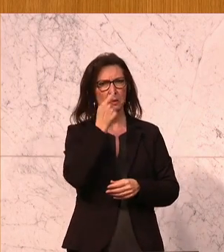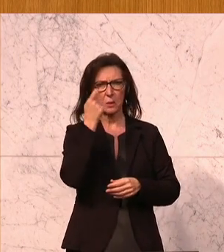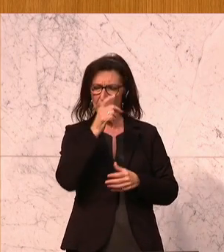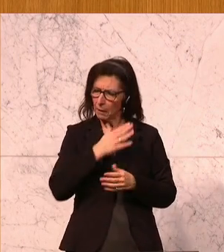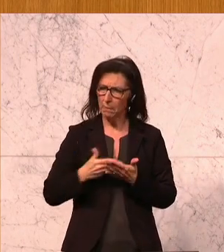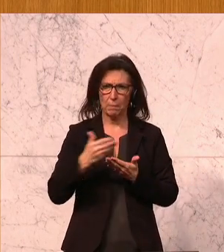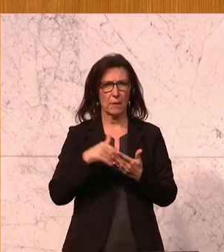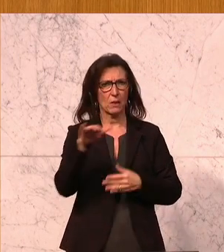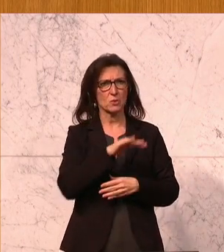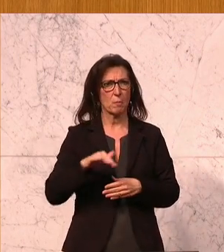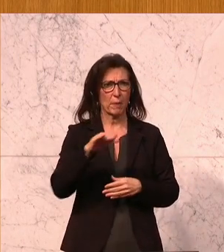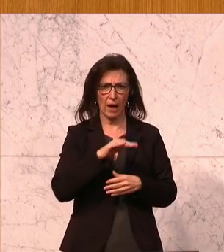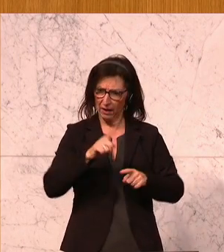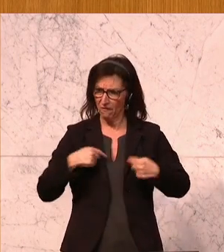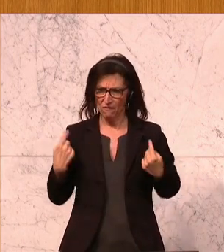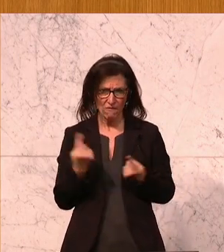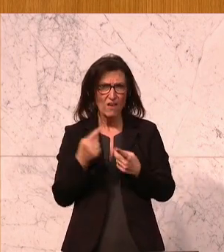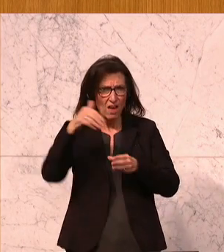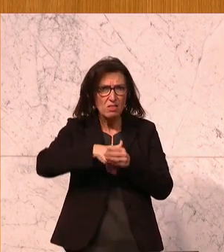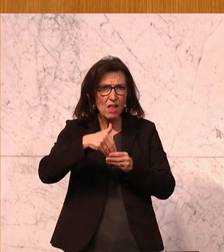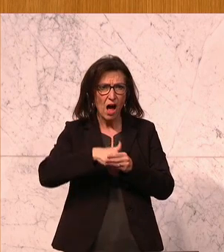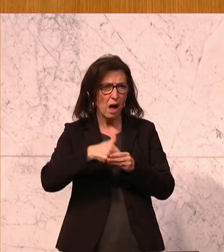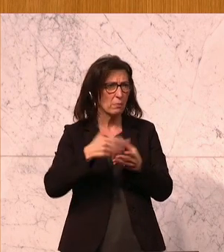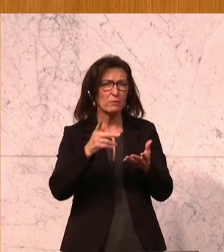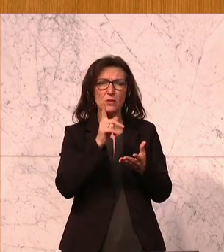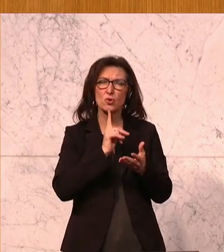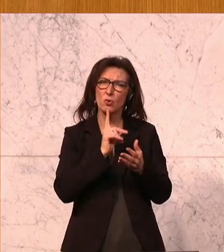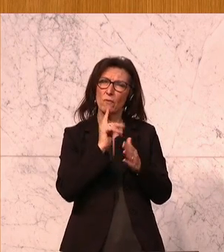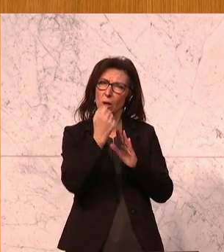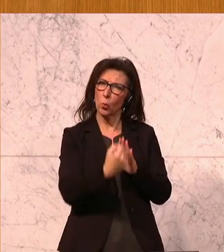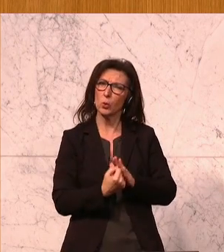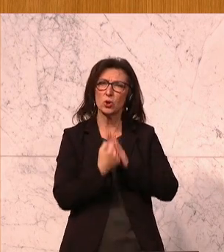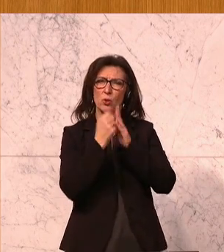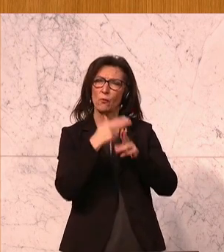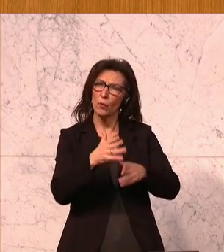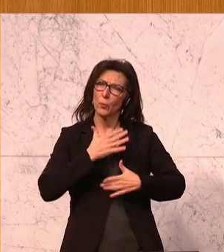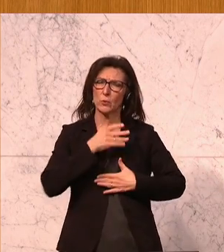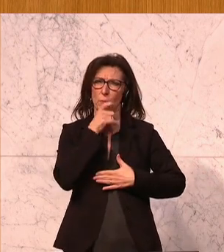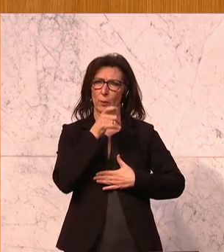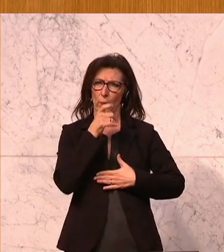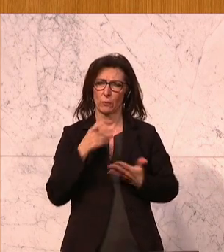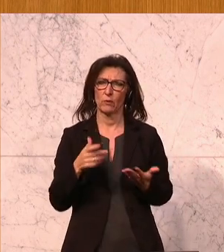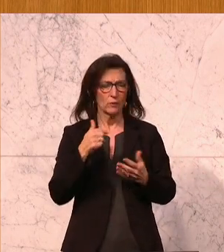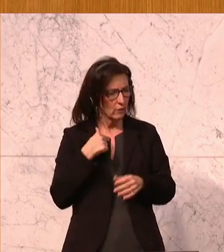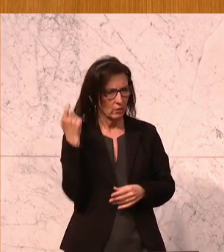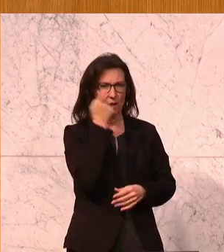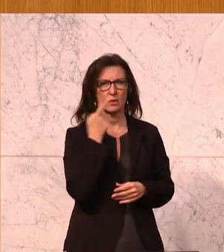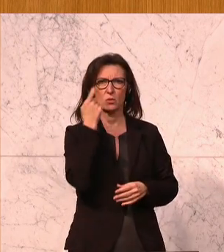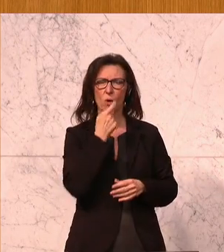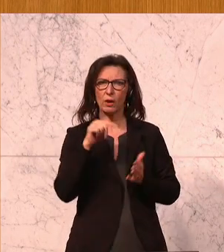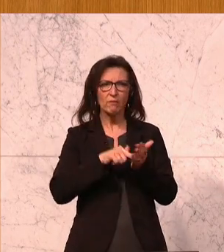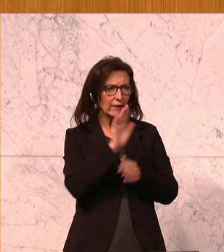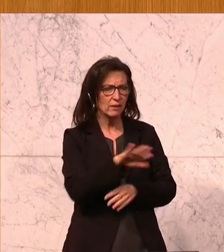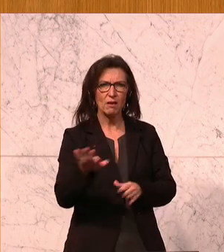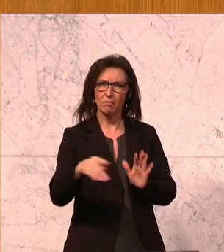Bildungsbereich Tätigen so wenig Unterstützung bei unserer Berufung erhalten. Ich mache mir Sorgen, weil benachteiligte